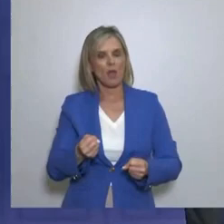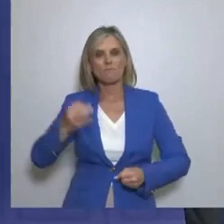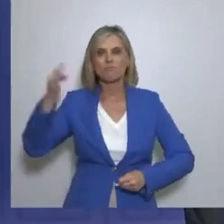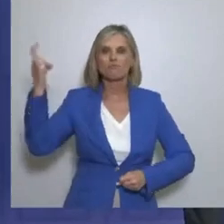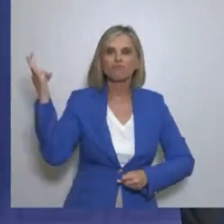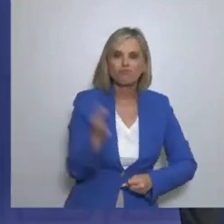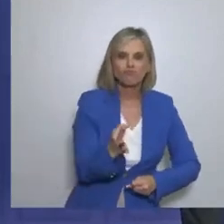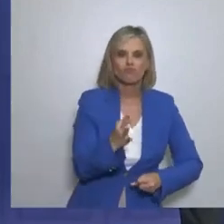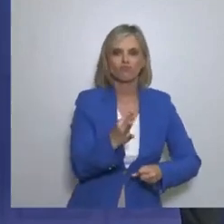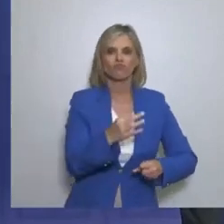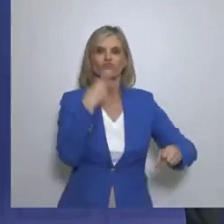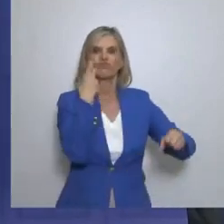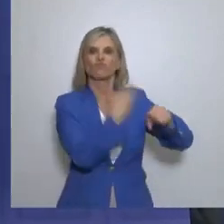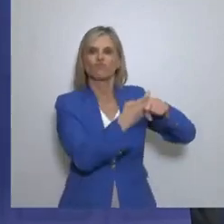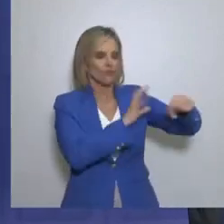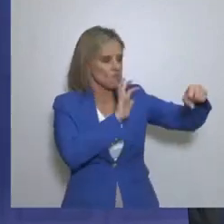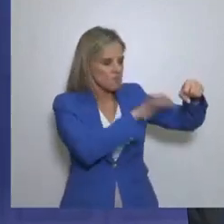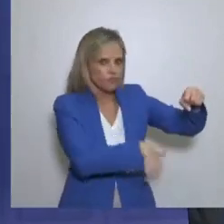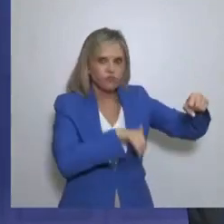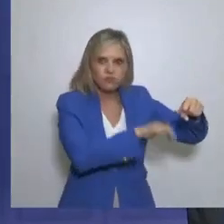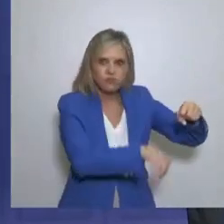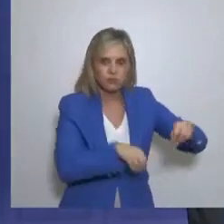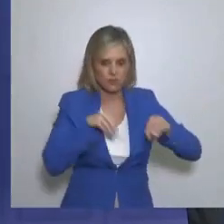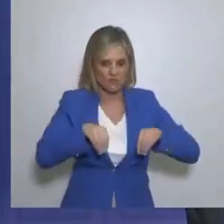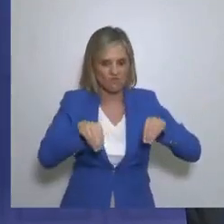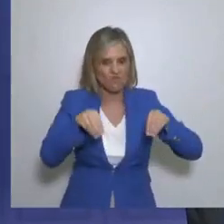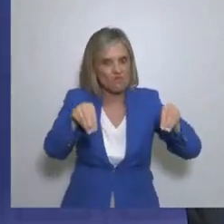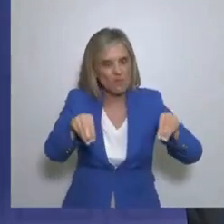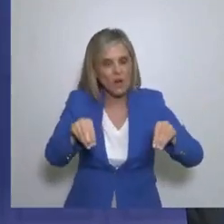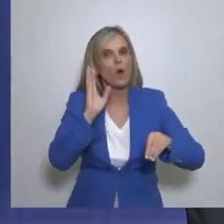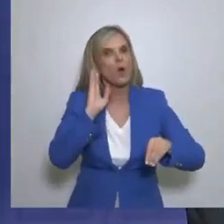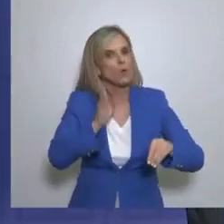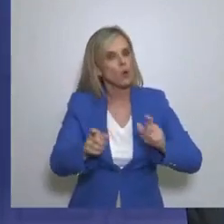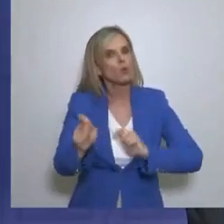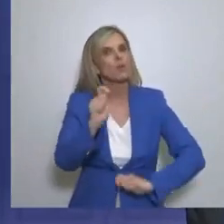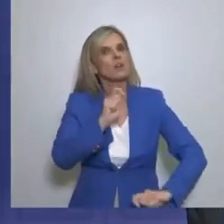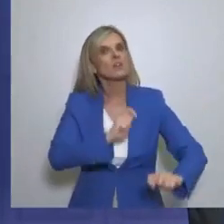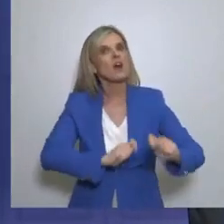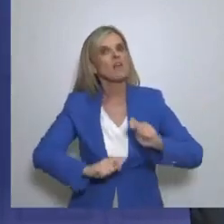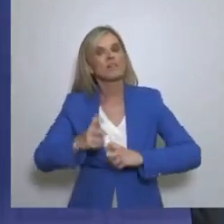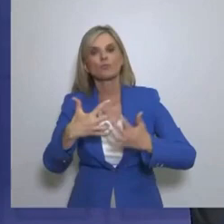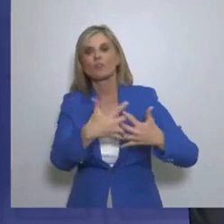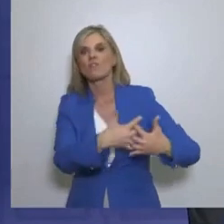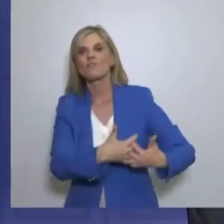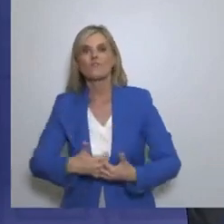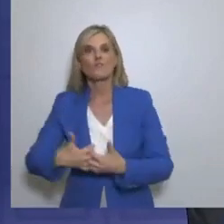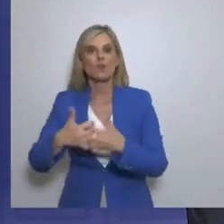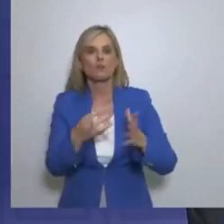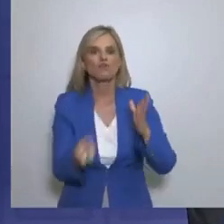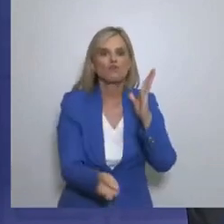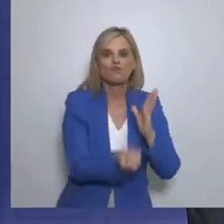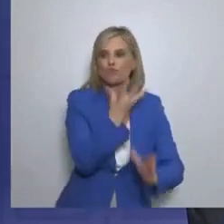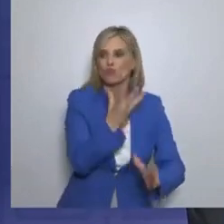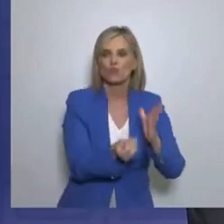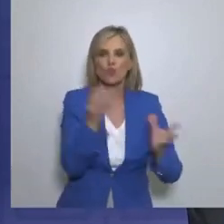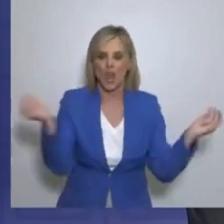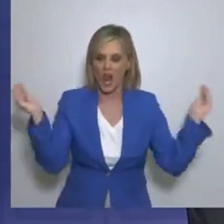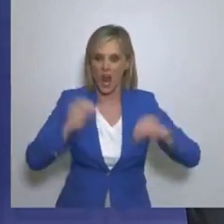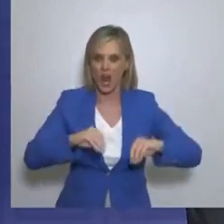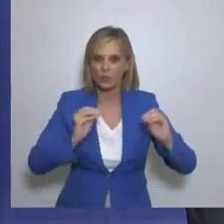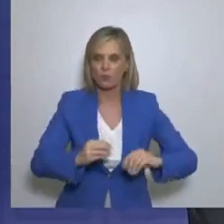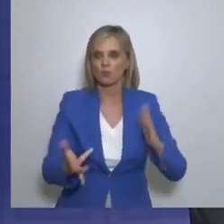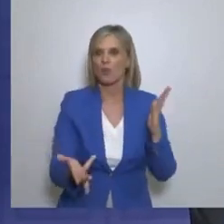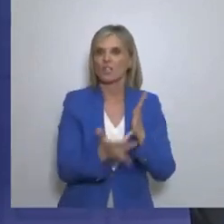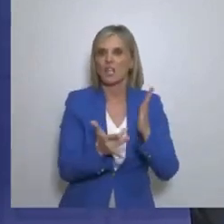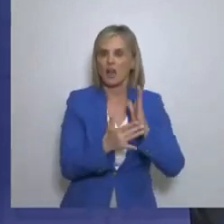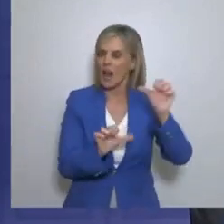Μοναδικά ορυκτά Η βιομηχανία Μέσα από ένα τεράστιο σύγχρονο Μηχονολογικό και τεχνολογικό εξοπλισμό Θα περάσει σε